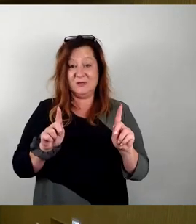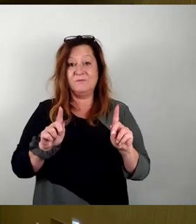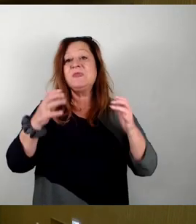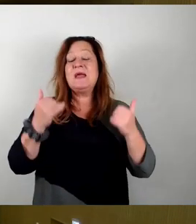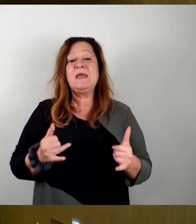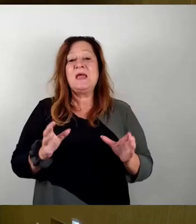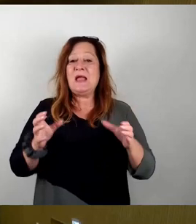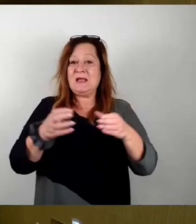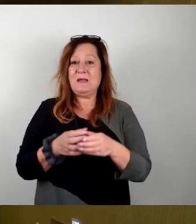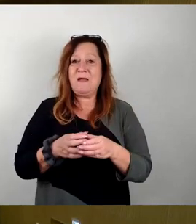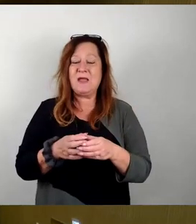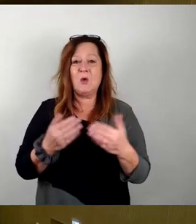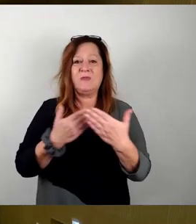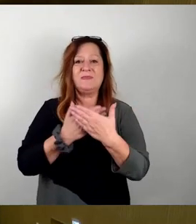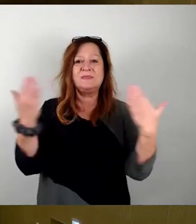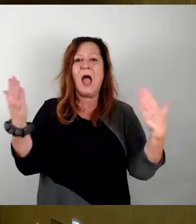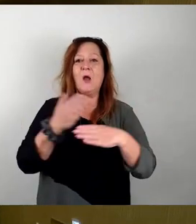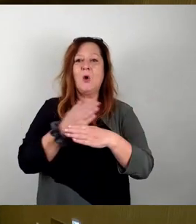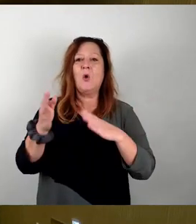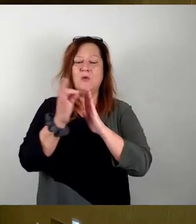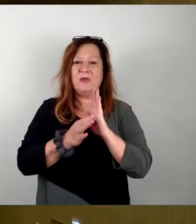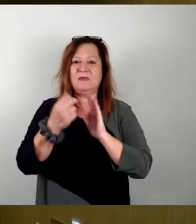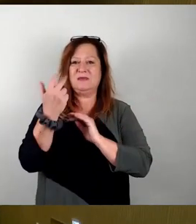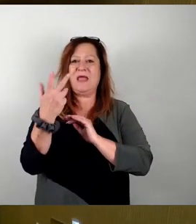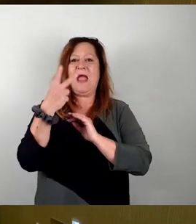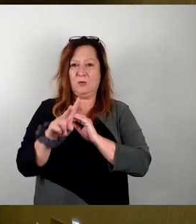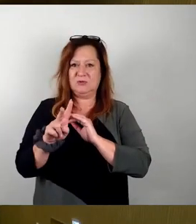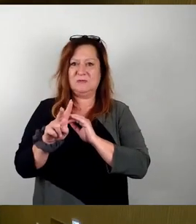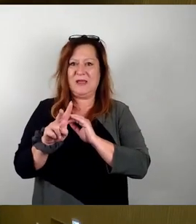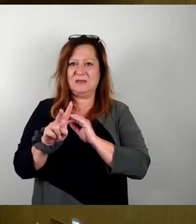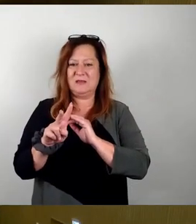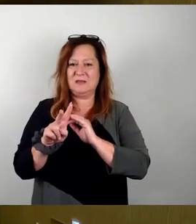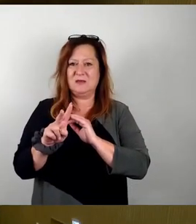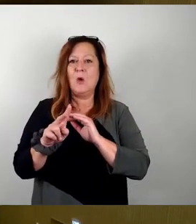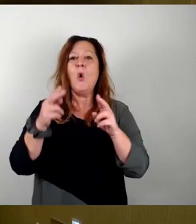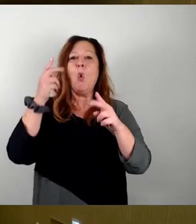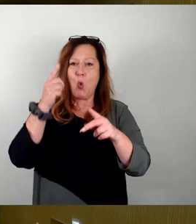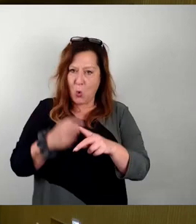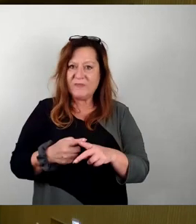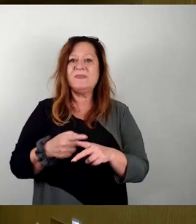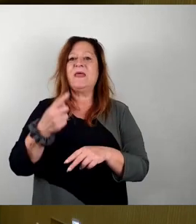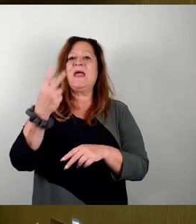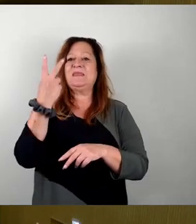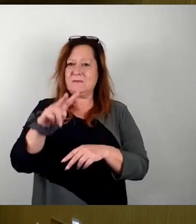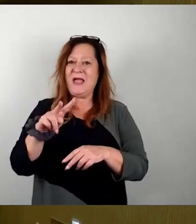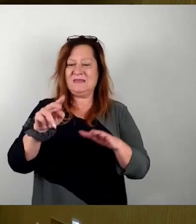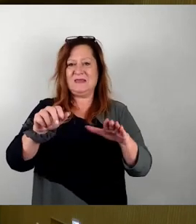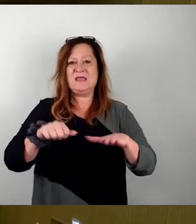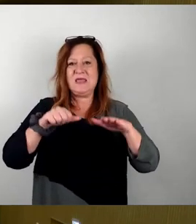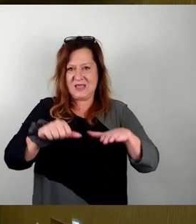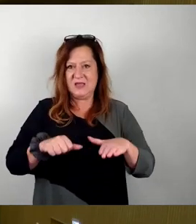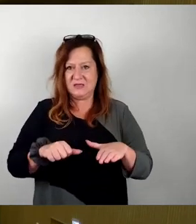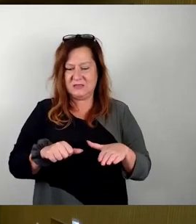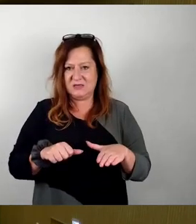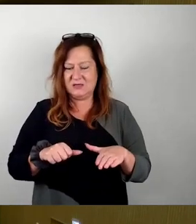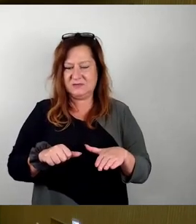Behandlung der Tagesordnungspunkte 23 und 2016. Hier geht es